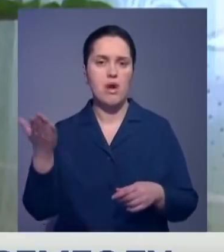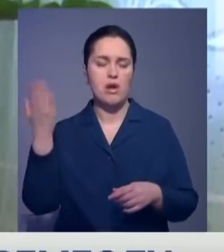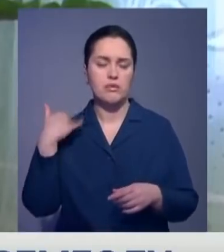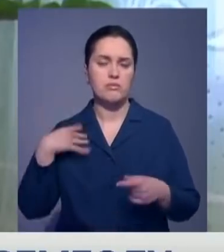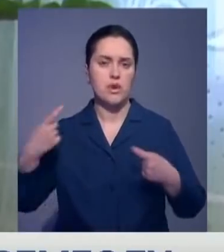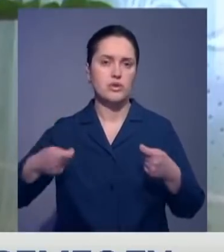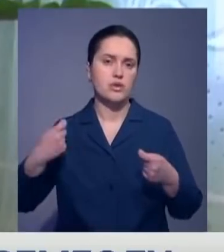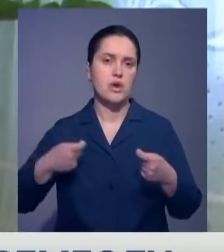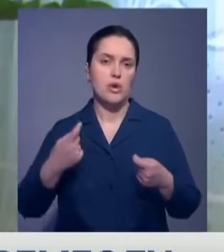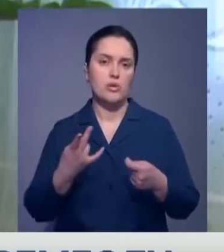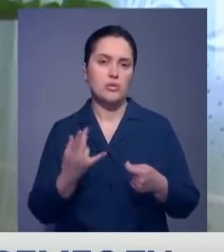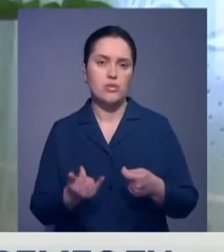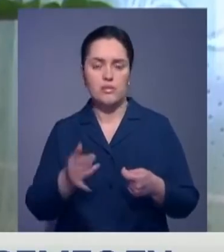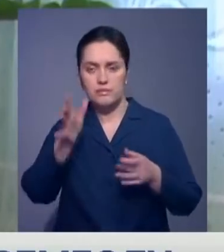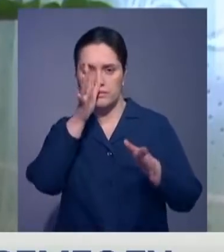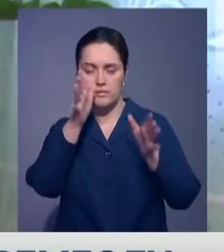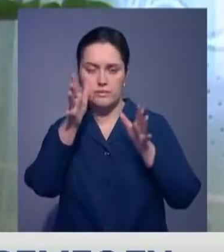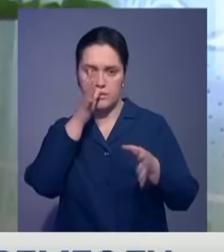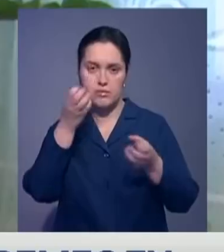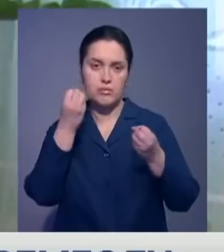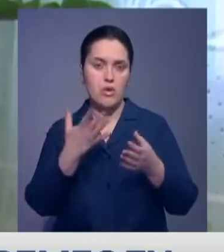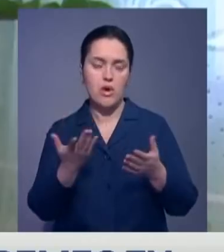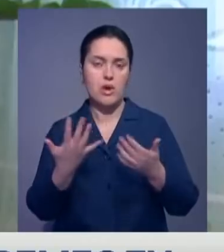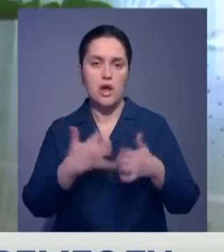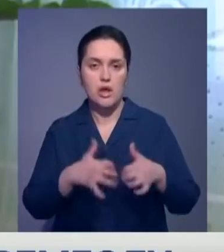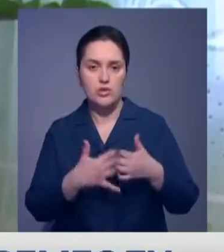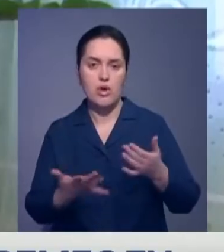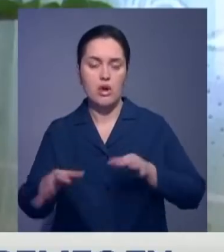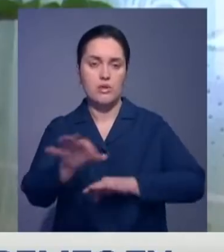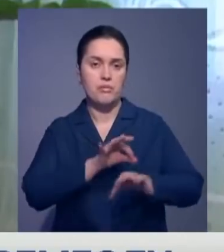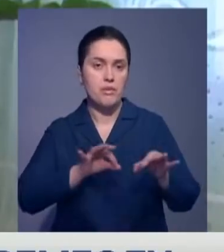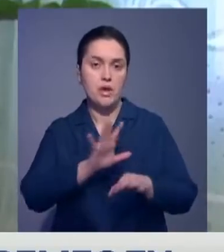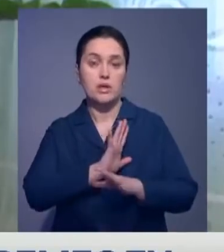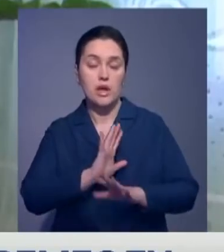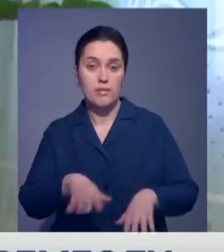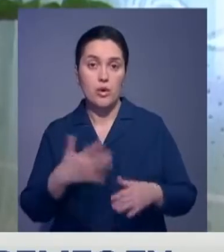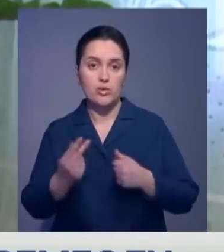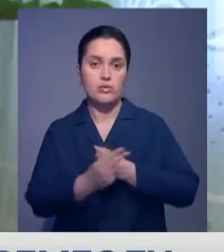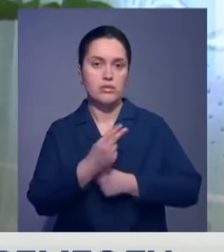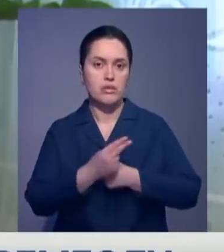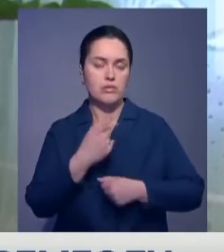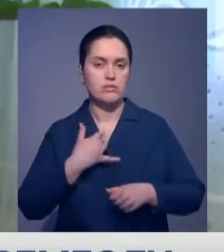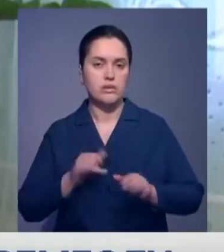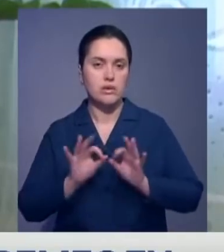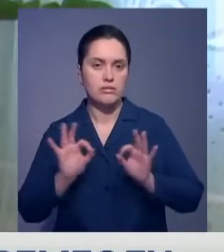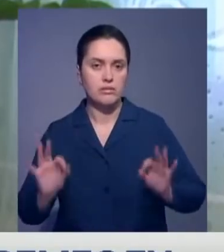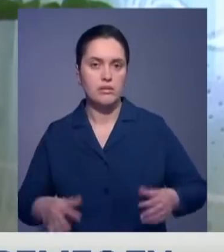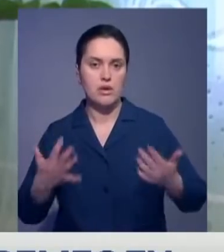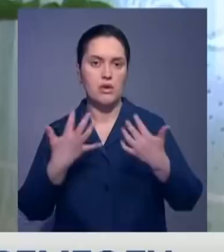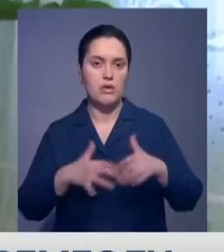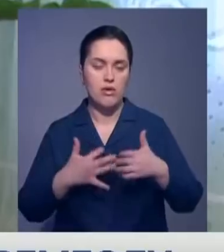Все шило на глаз. Никаких расчетов, без расчетов. И вот теперь я знаю, чтобы